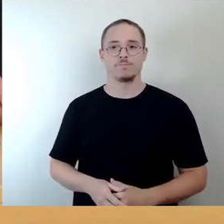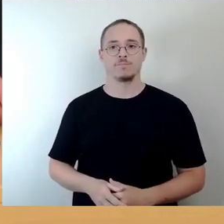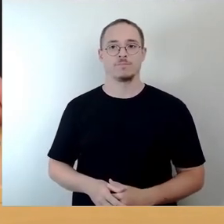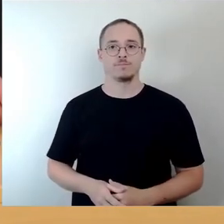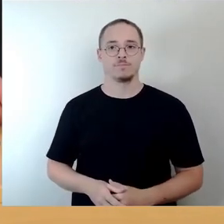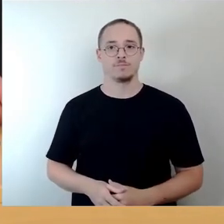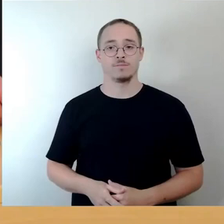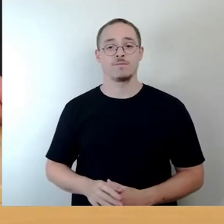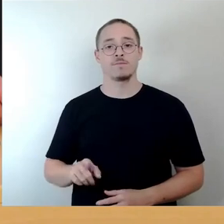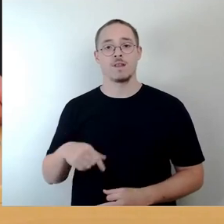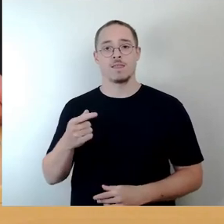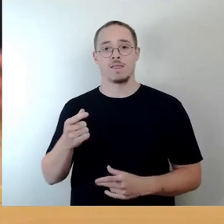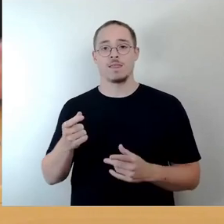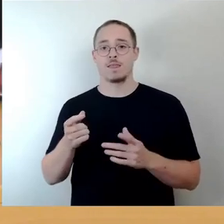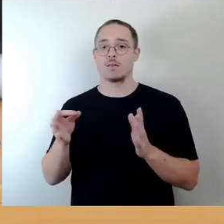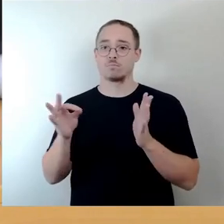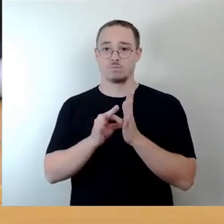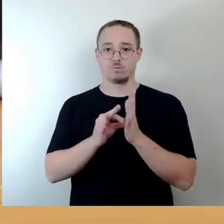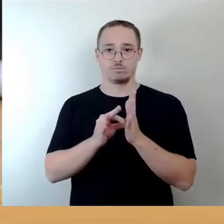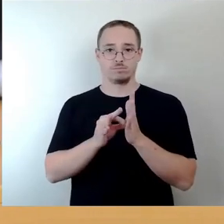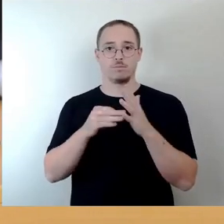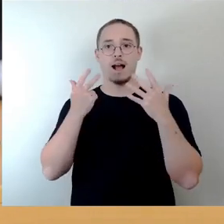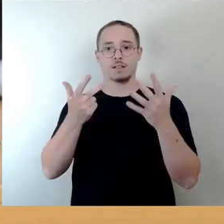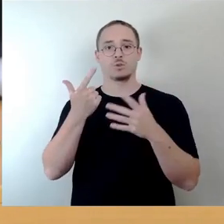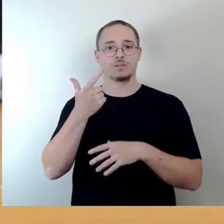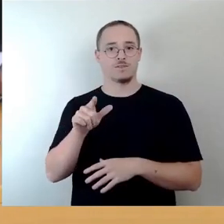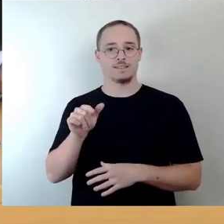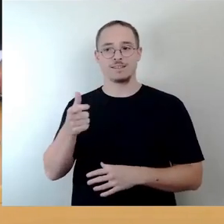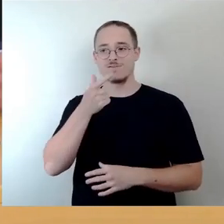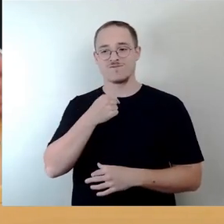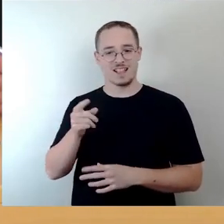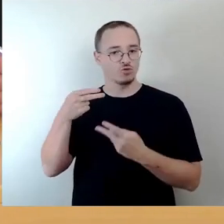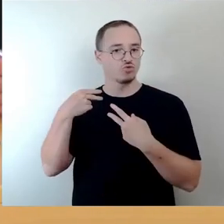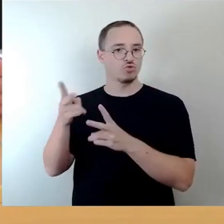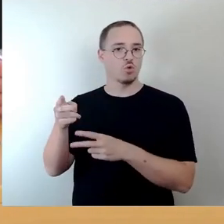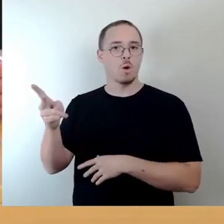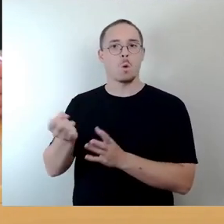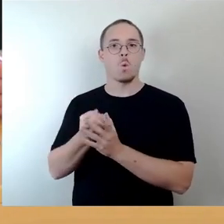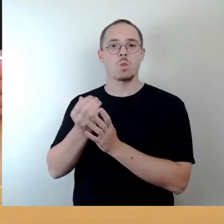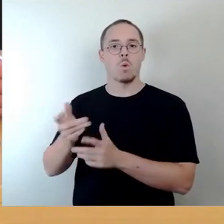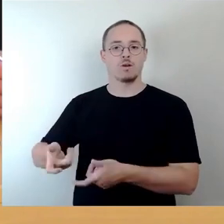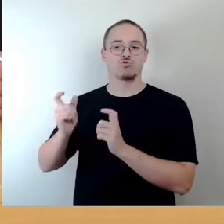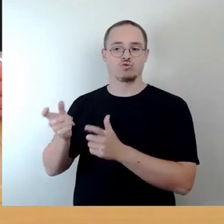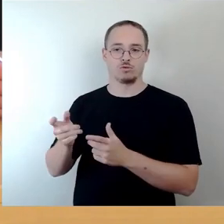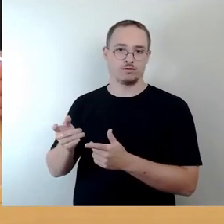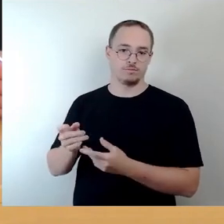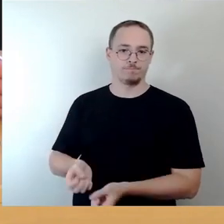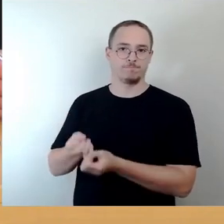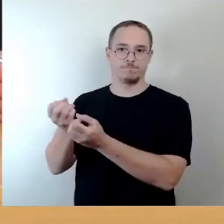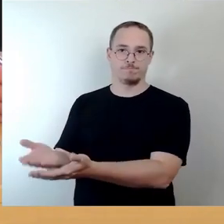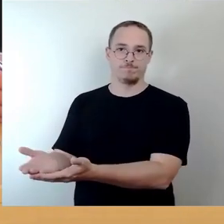Top 28 in den Kulturausschuss zurückzuüberweisen. Wer hier zustimmen kann, den bitte ich um das Stimmzeichen.